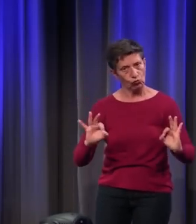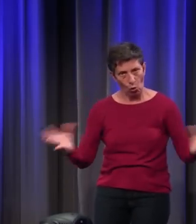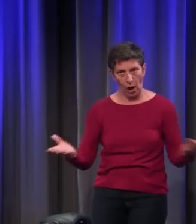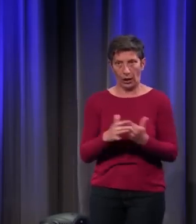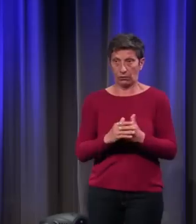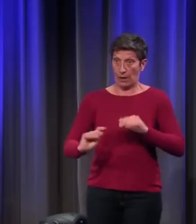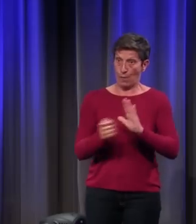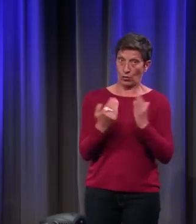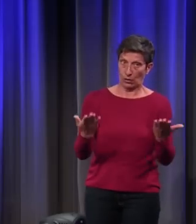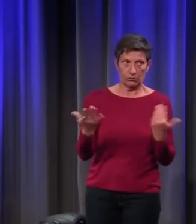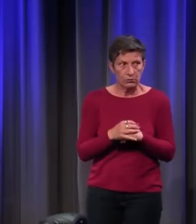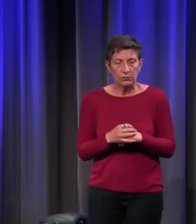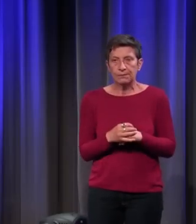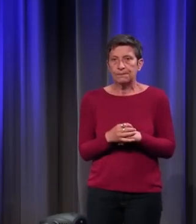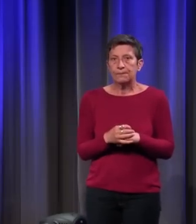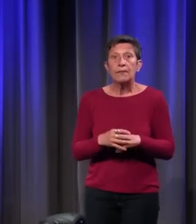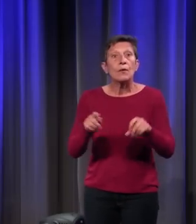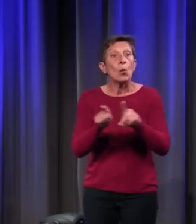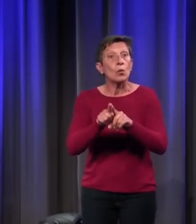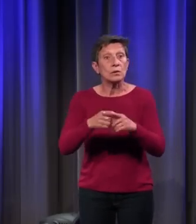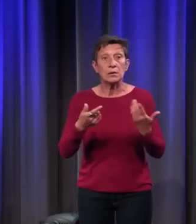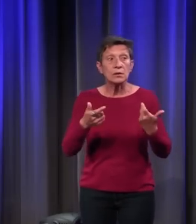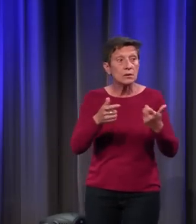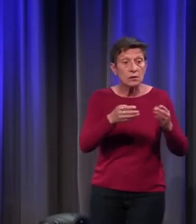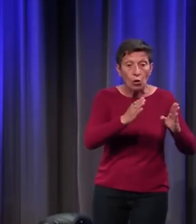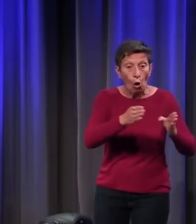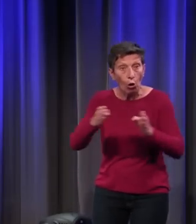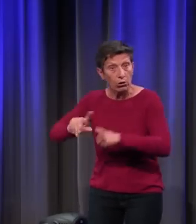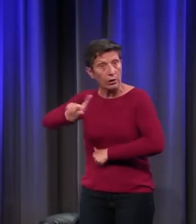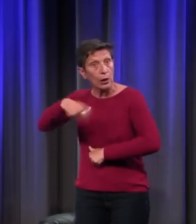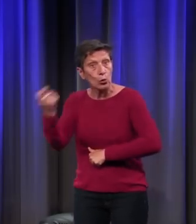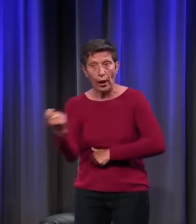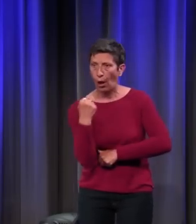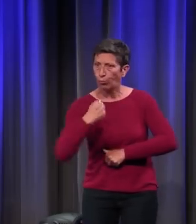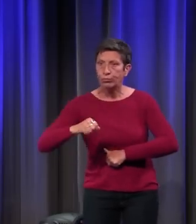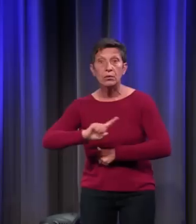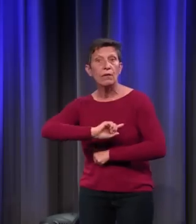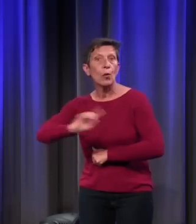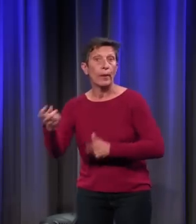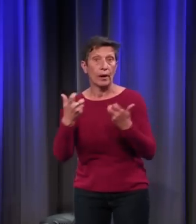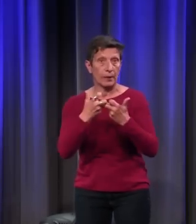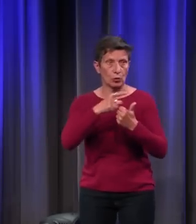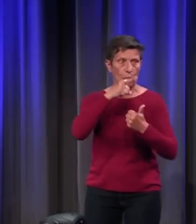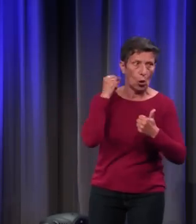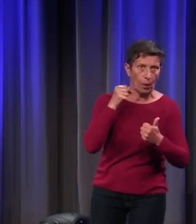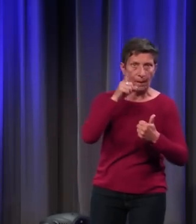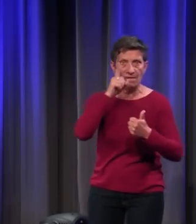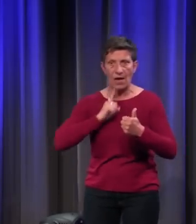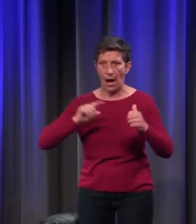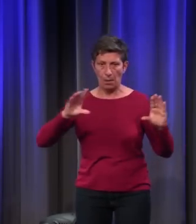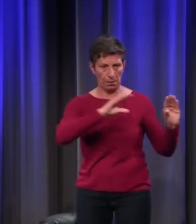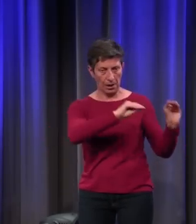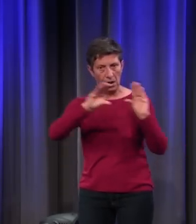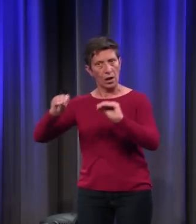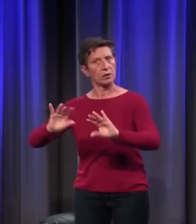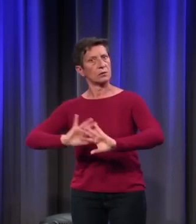Ne pas transgresser non plus l'ordre naturel, ne pas confondre, par exemple, l'homme et la femme. Les